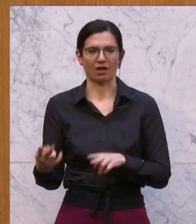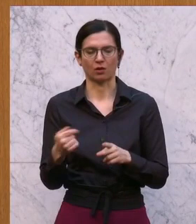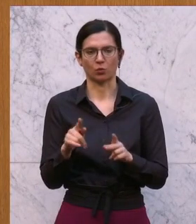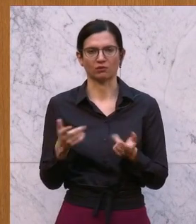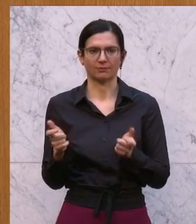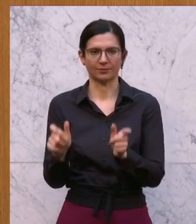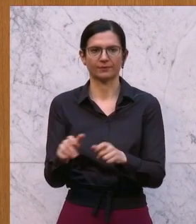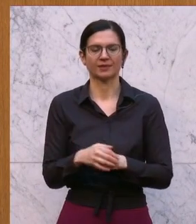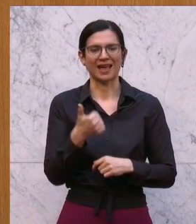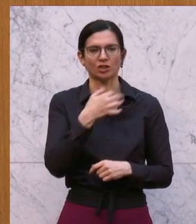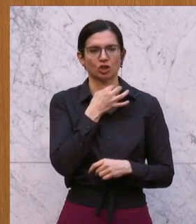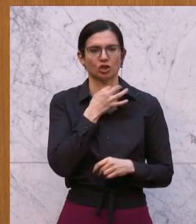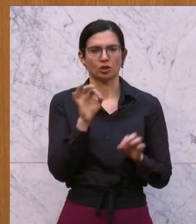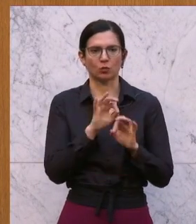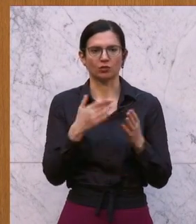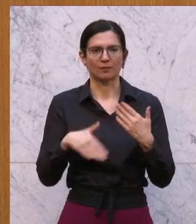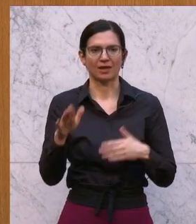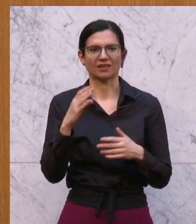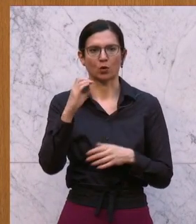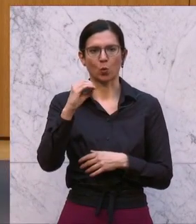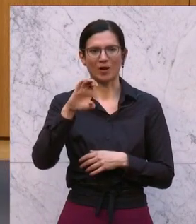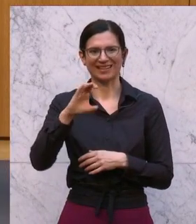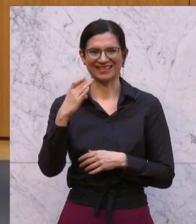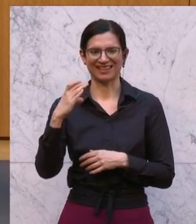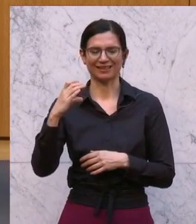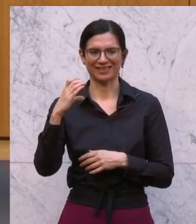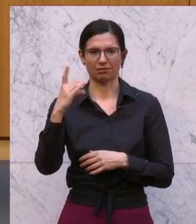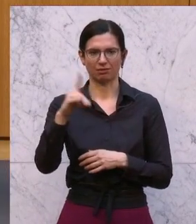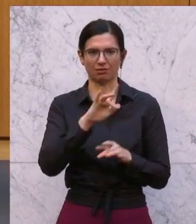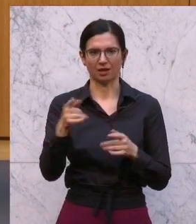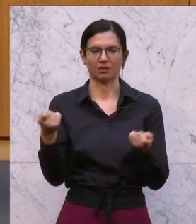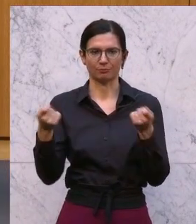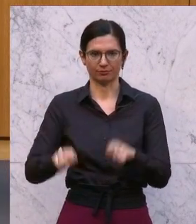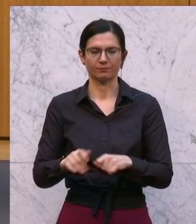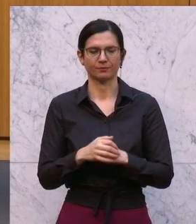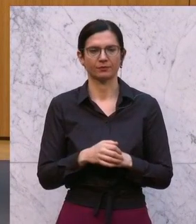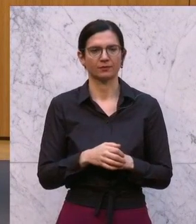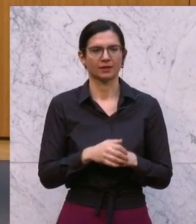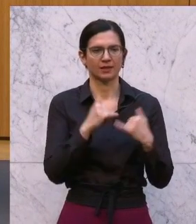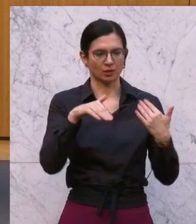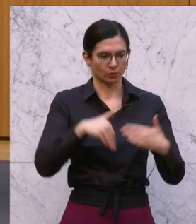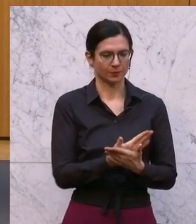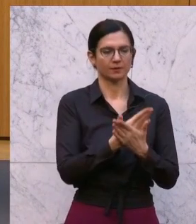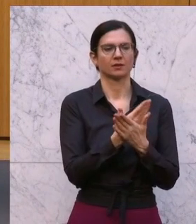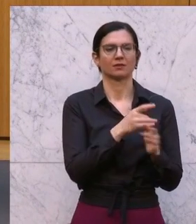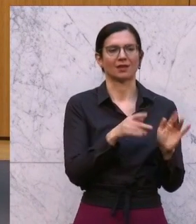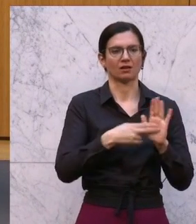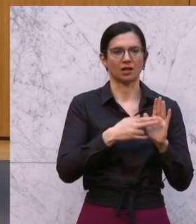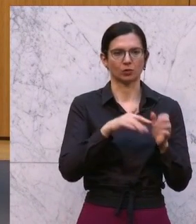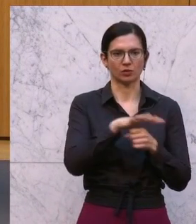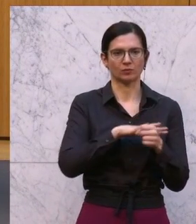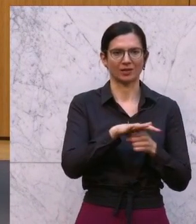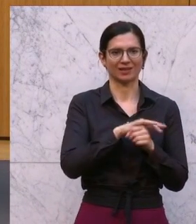einstimmigen oder mehrheitlichen Vorschlag der OECD. Diese Novelle bewirkt eine Erweiterung des Geltungsbereichs dieses